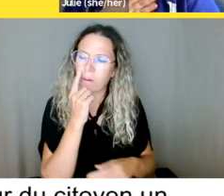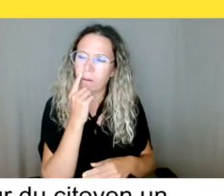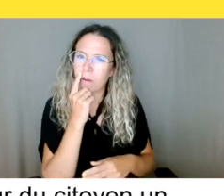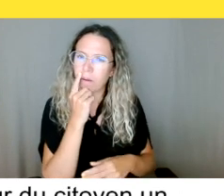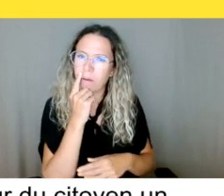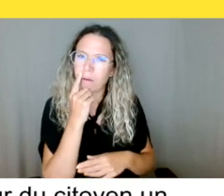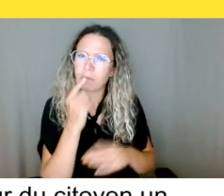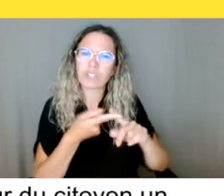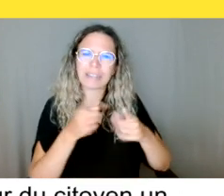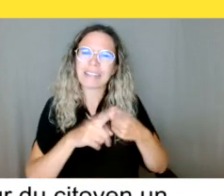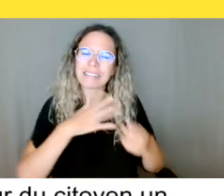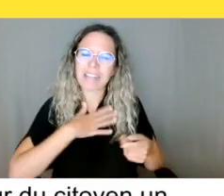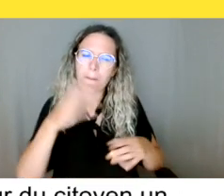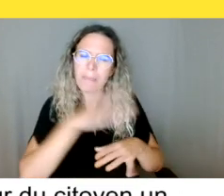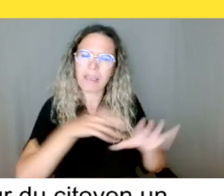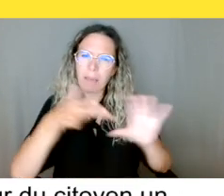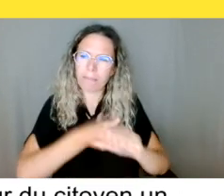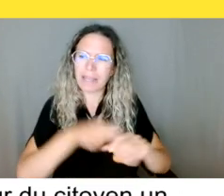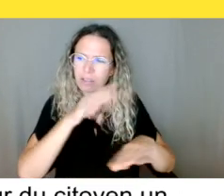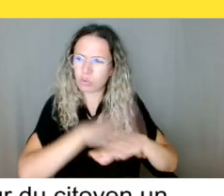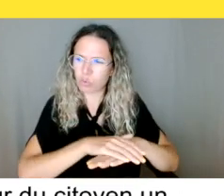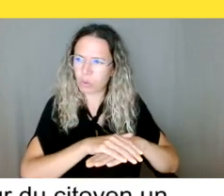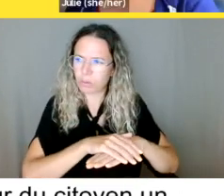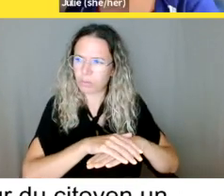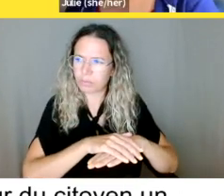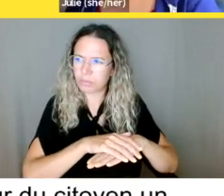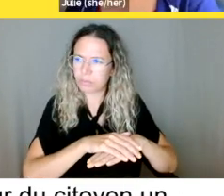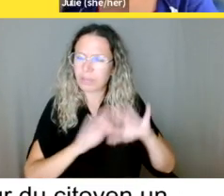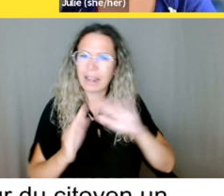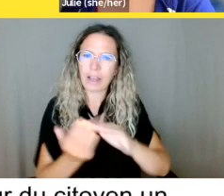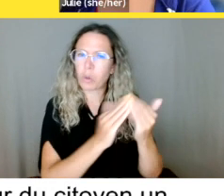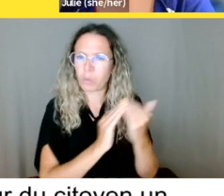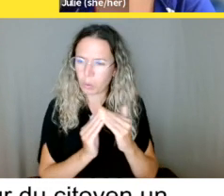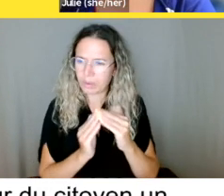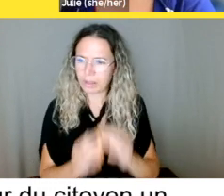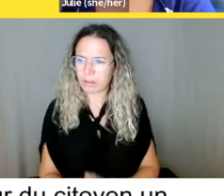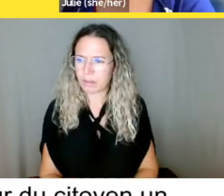ça serait gentil puis moi aussi de mon côté,'aime m'informer. Parfait, parfait.